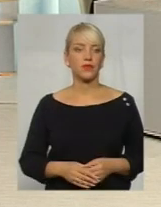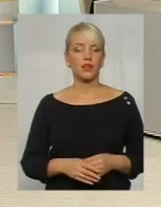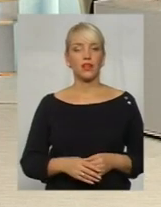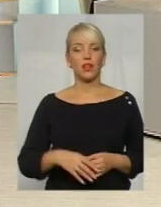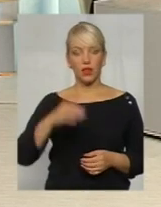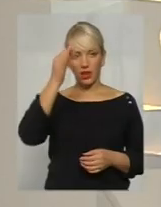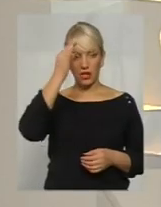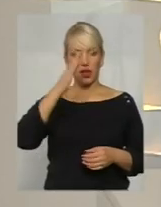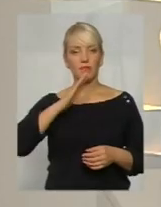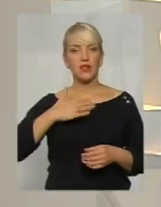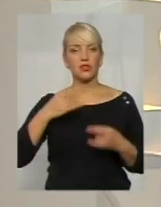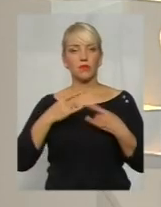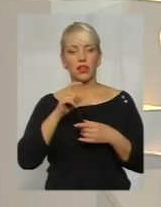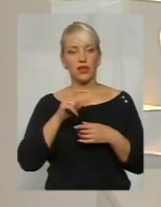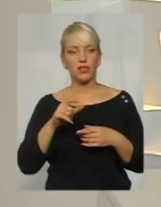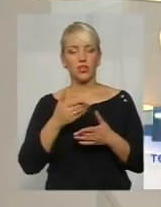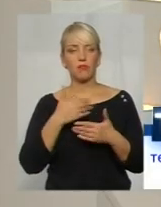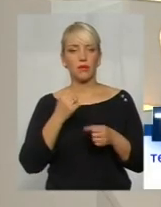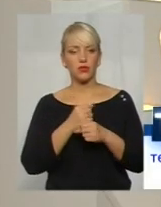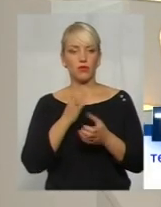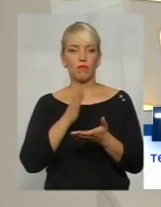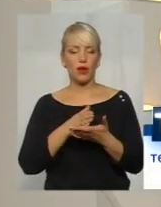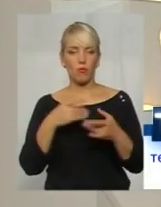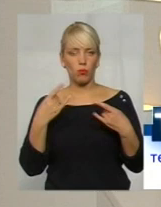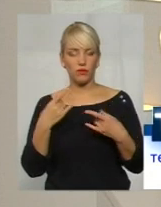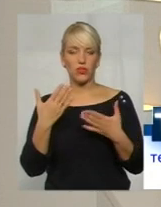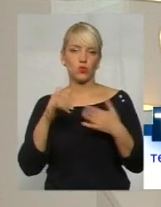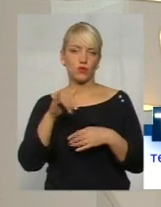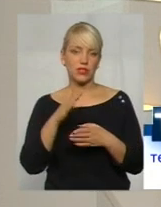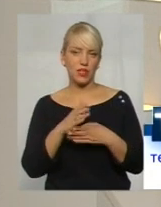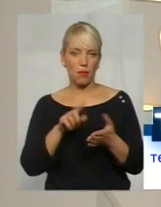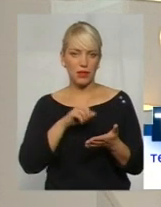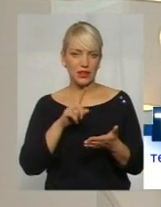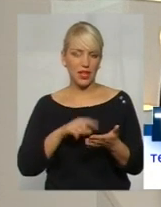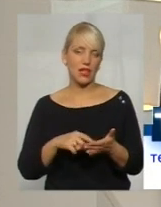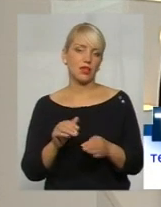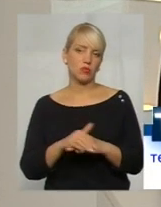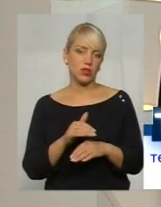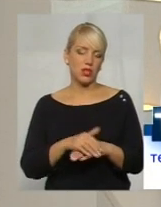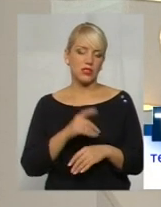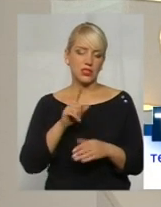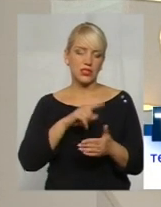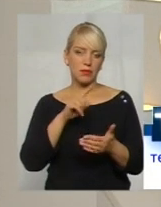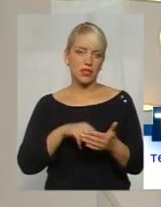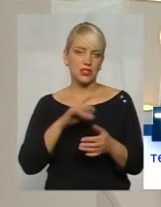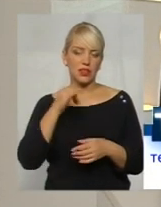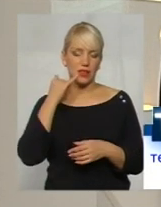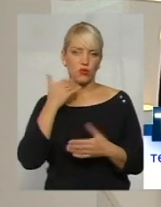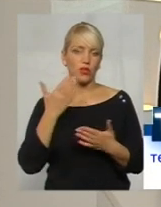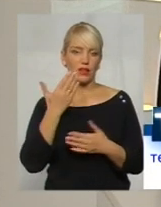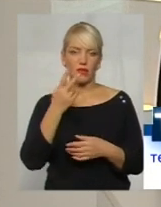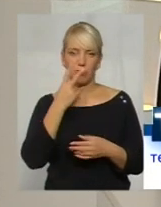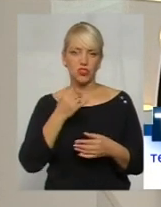Нагадаю, нашим телеглядачам, ми працюємо у прямому ефірі, якщо у вас є питання, задавайте їх за телефонами, які бачите на своїх